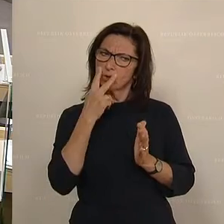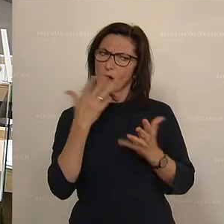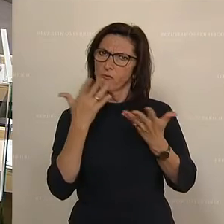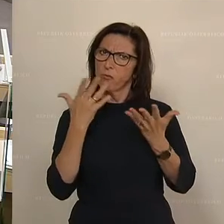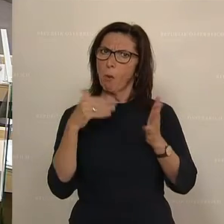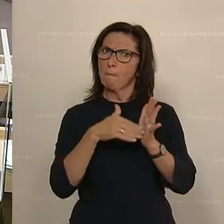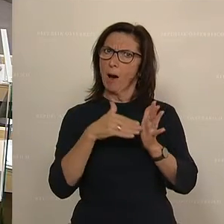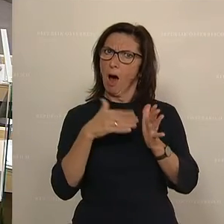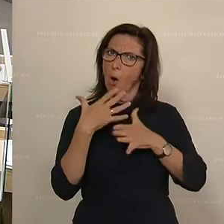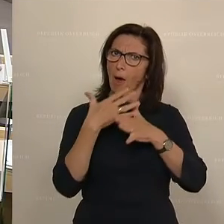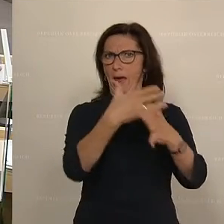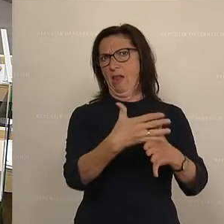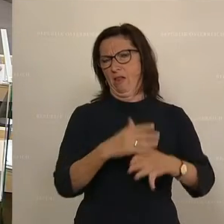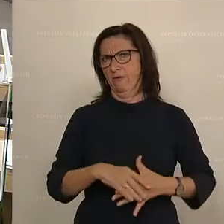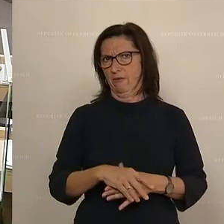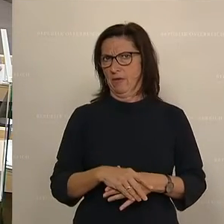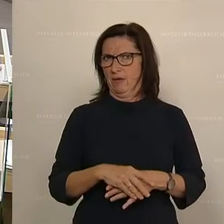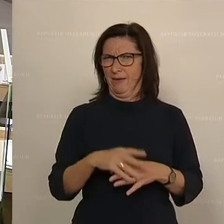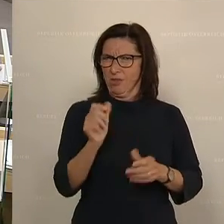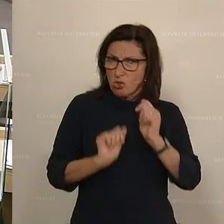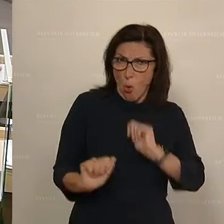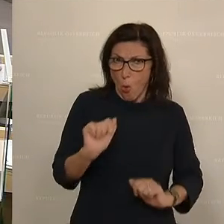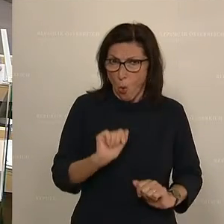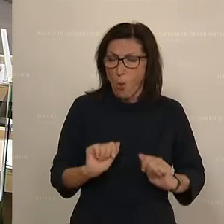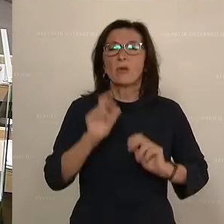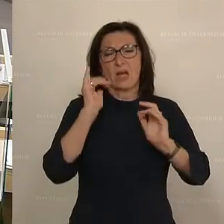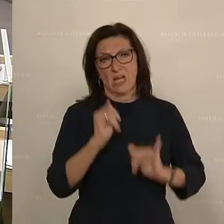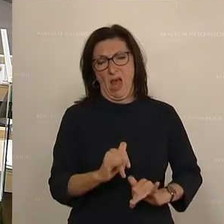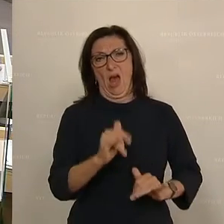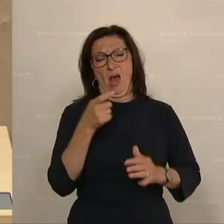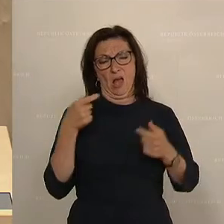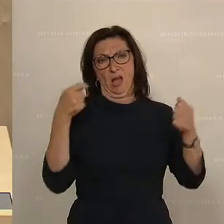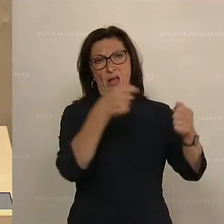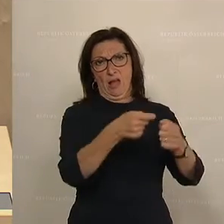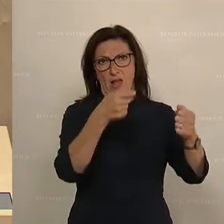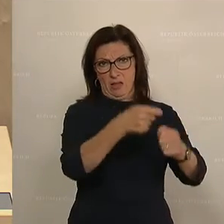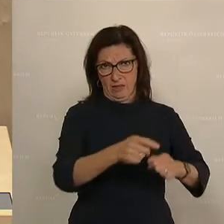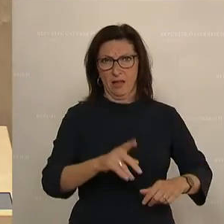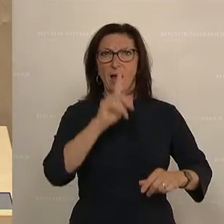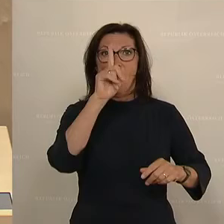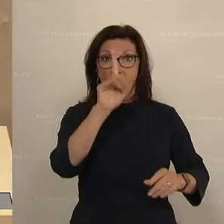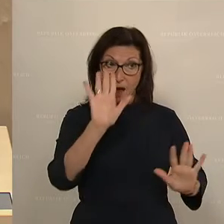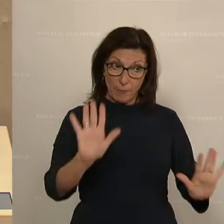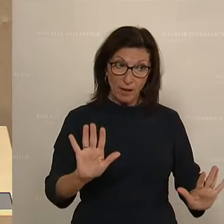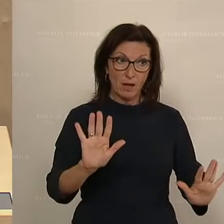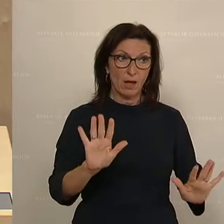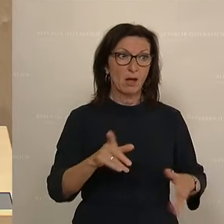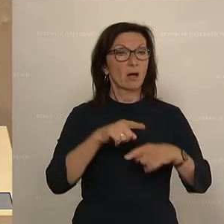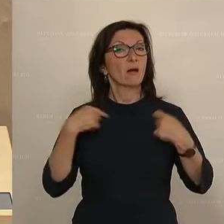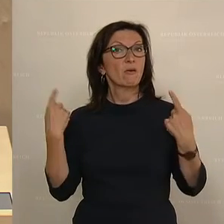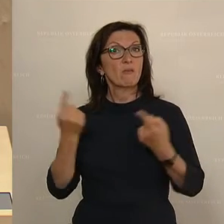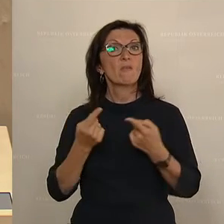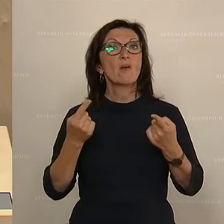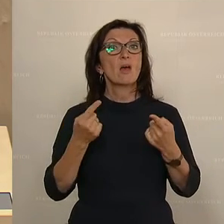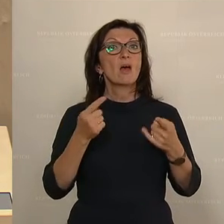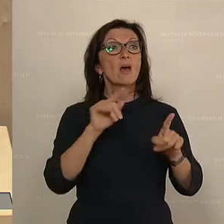als öffentliche Hand, wo es jetzt im Moment gerade notwendig ist. Aber auch dann wieder hinauszugehen als öffentliche Hand, wo es